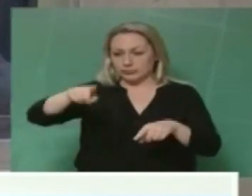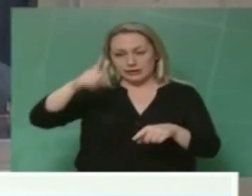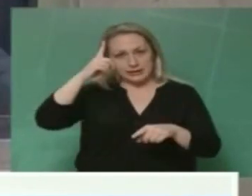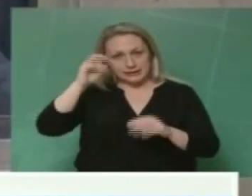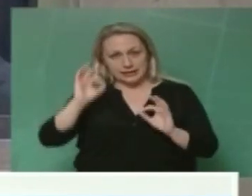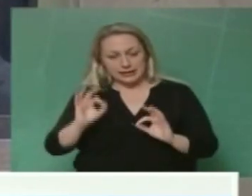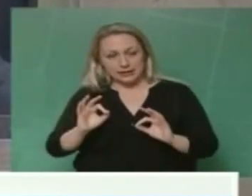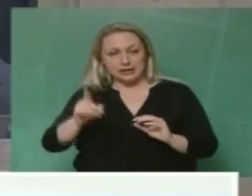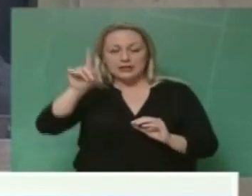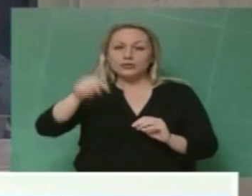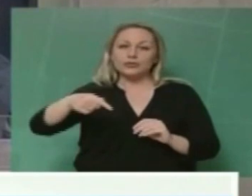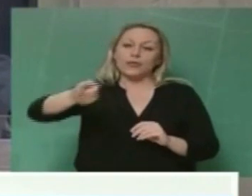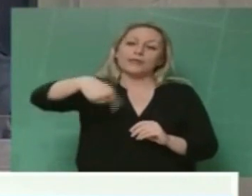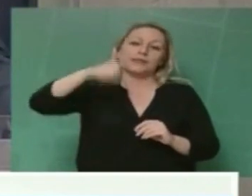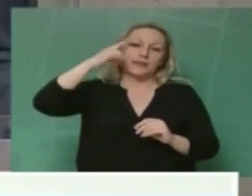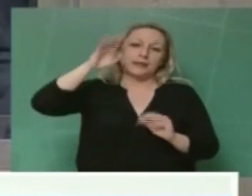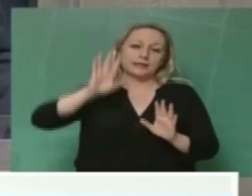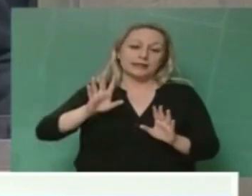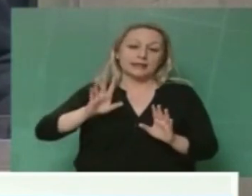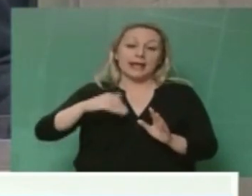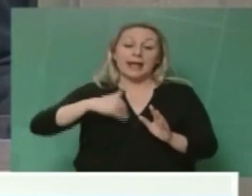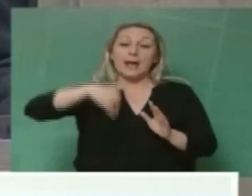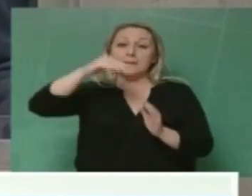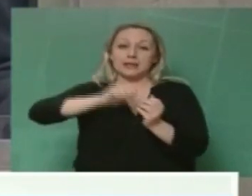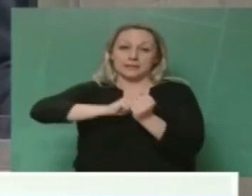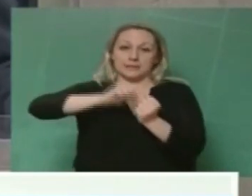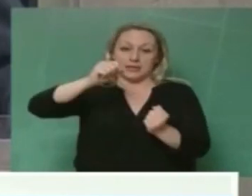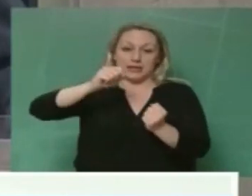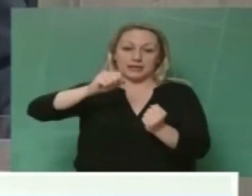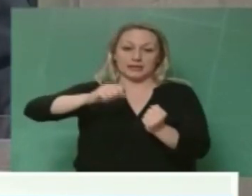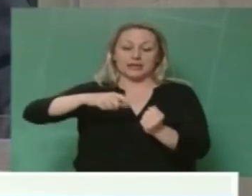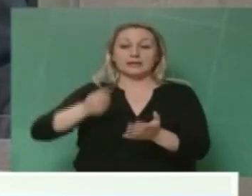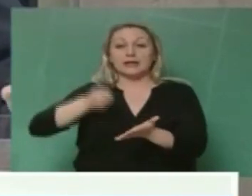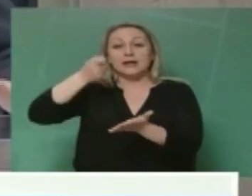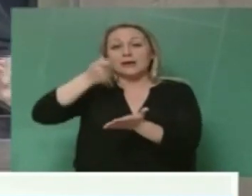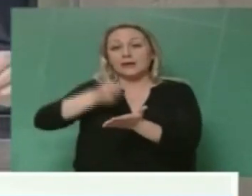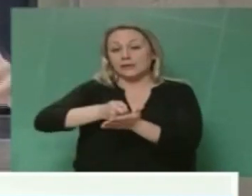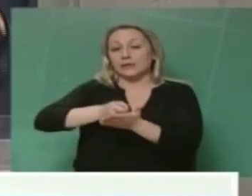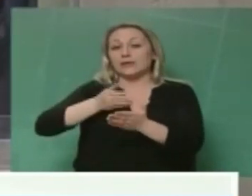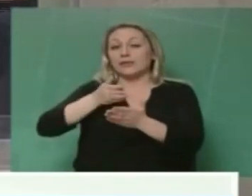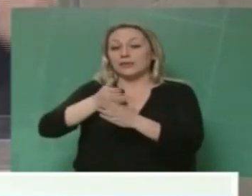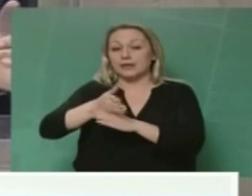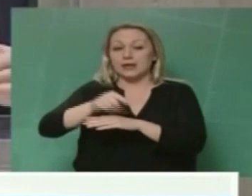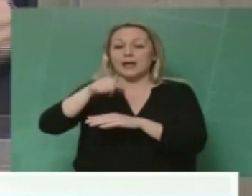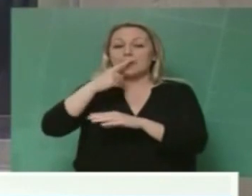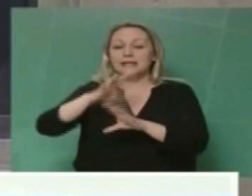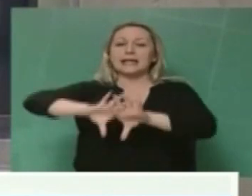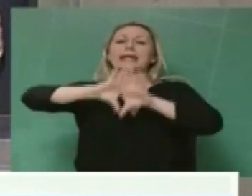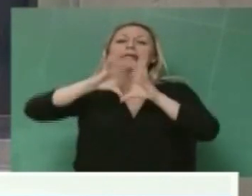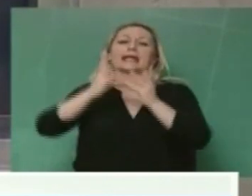απαραίτητο να τα γνωρίζετε και όλοι στις μεταπτυχιακές σπουδές τα δίδακτρα πια έχουν γενικευτεί